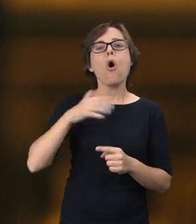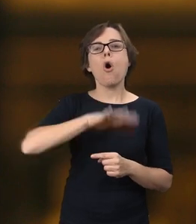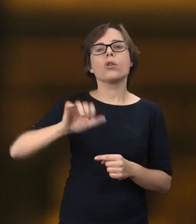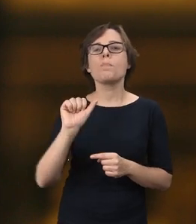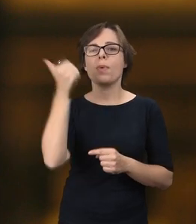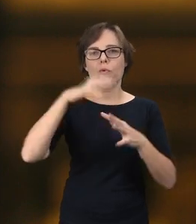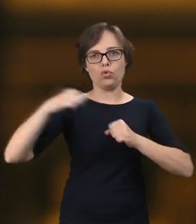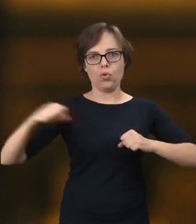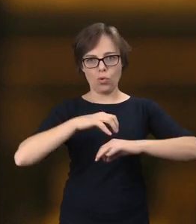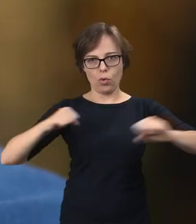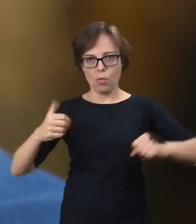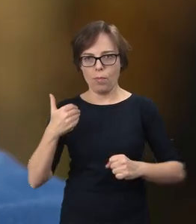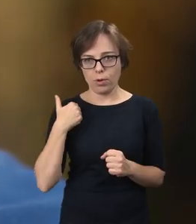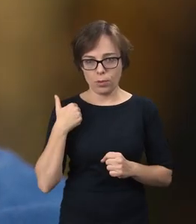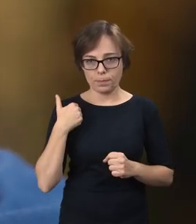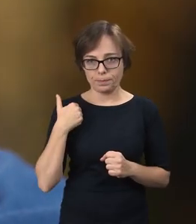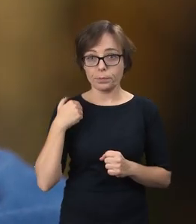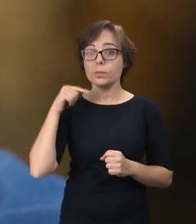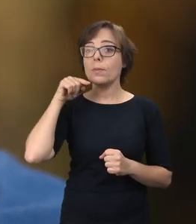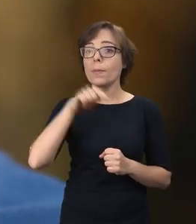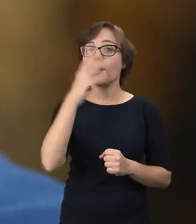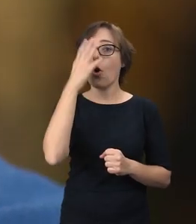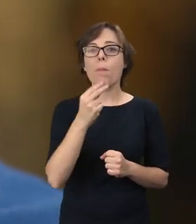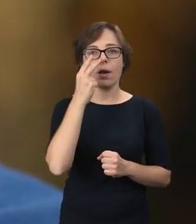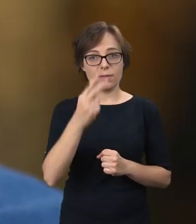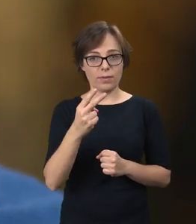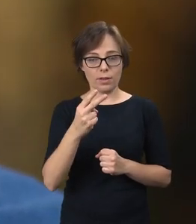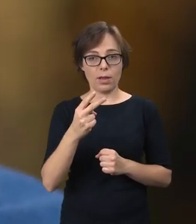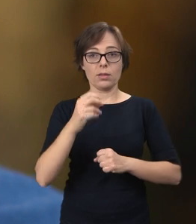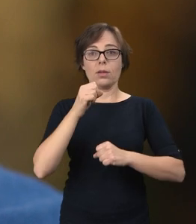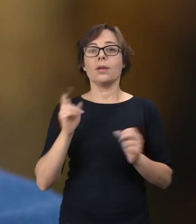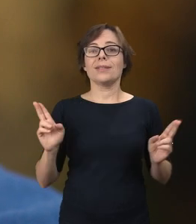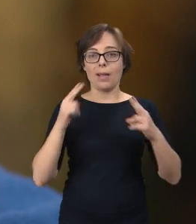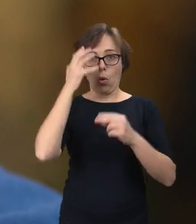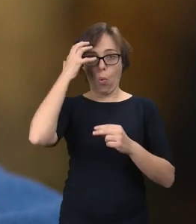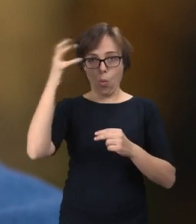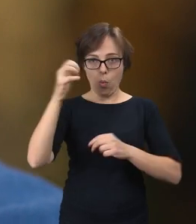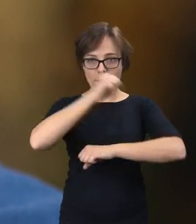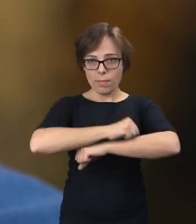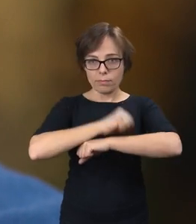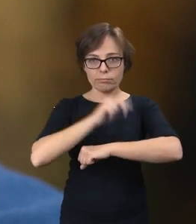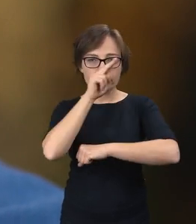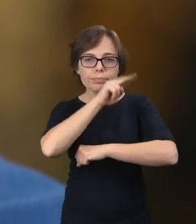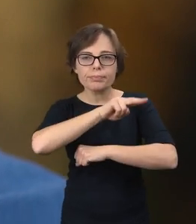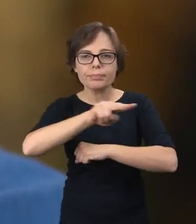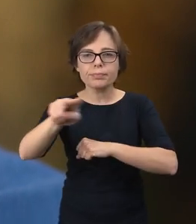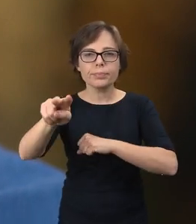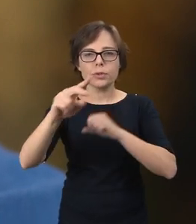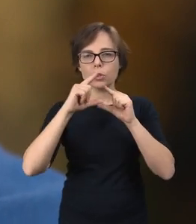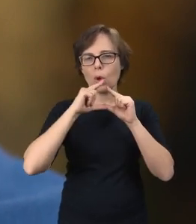Rzeczpospolitej. I przedstawia on widok Warszawy od tarasu zamkowego aż po